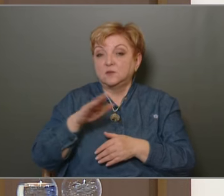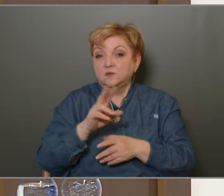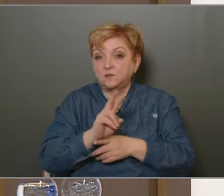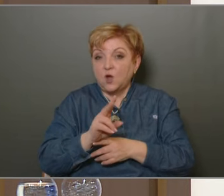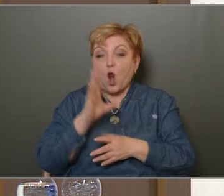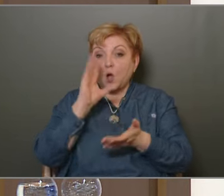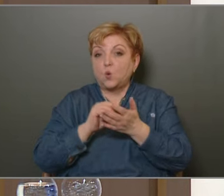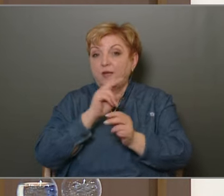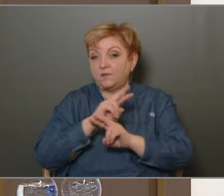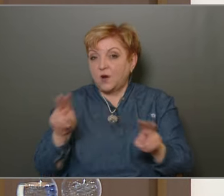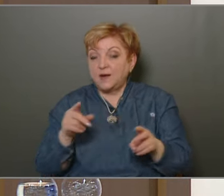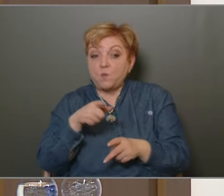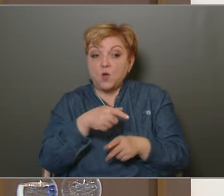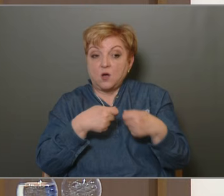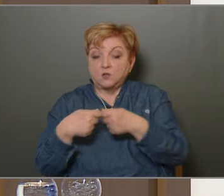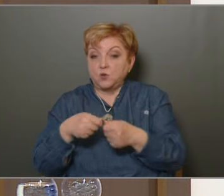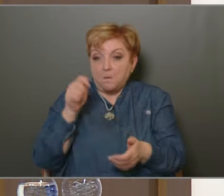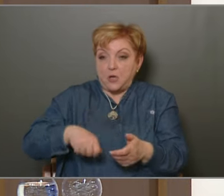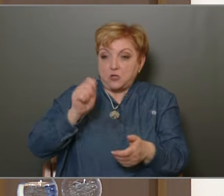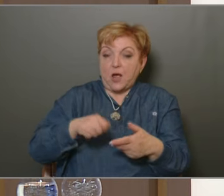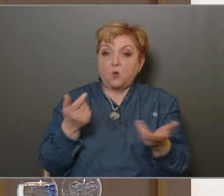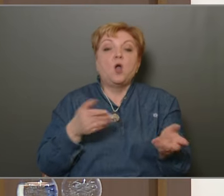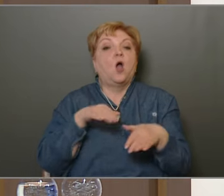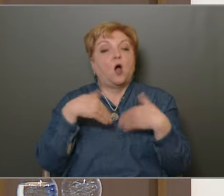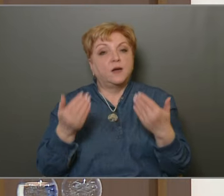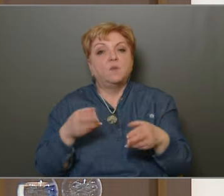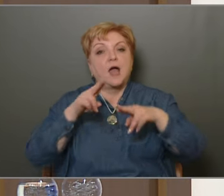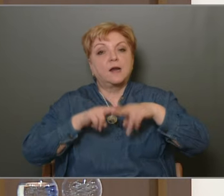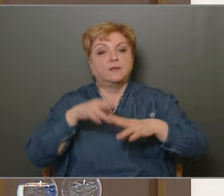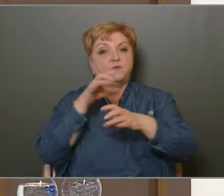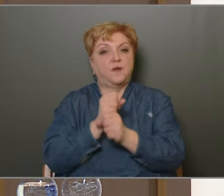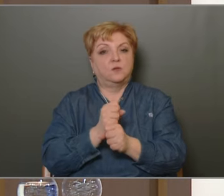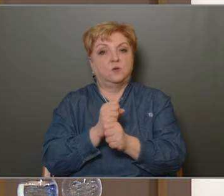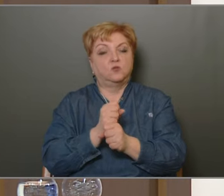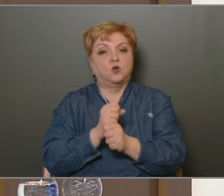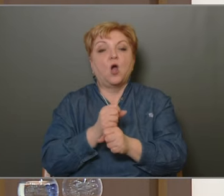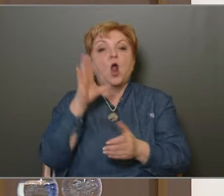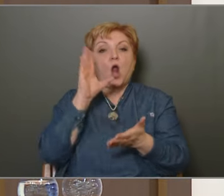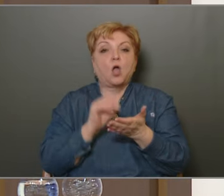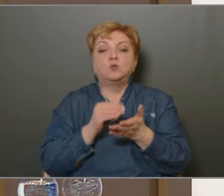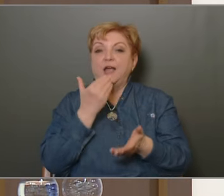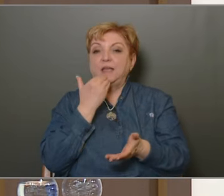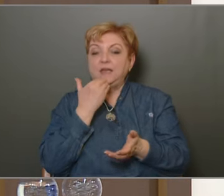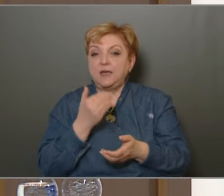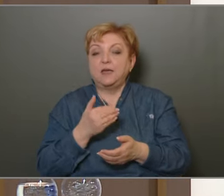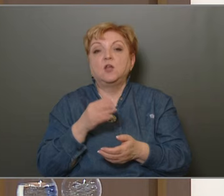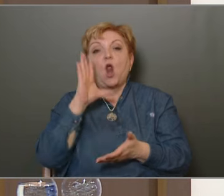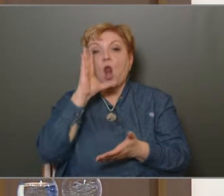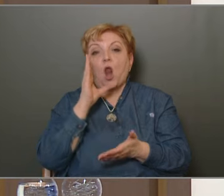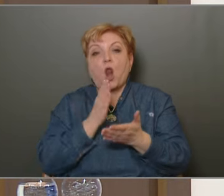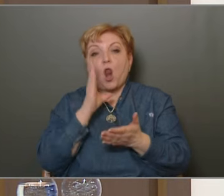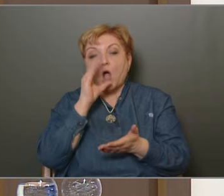tehát nem egy olyan szervezetről beszélünk, aki azért van, hogy bírságoljon mindenkit, hanem azért, hogy a rendet fenntartsa, és ez egy lakossági igény és egy lakossági